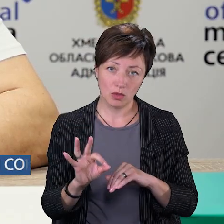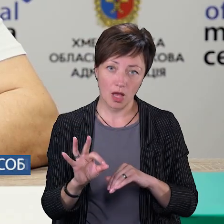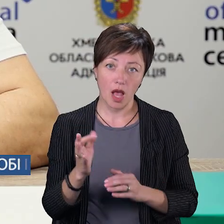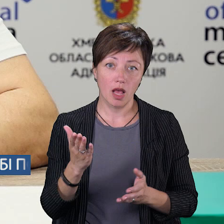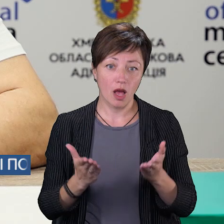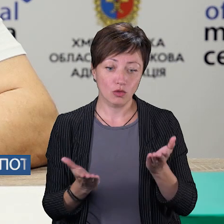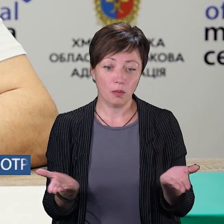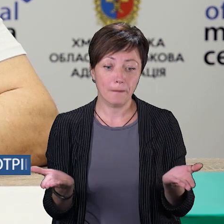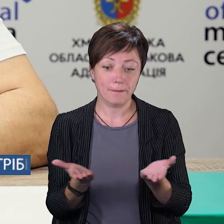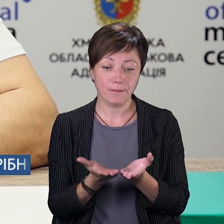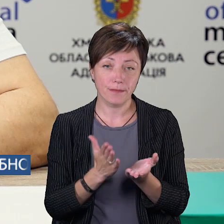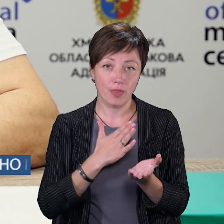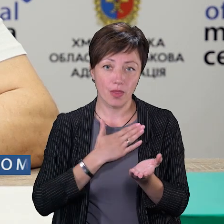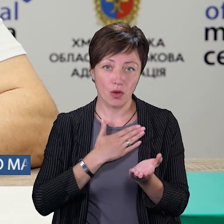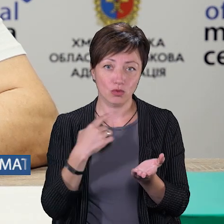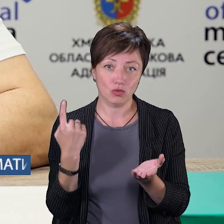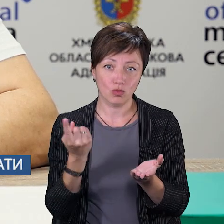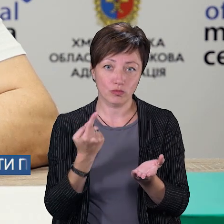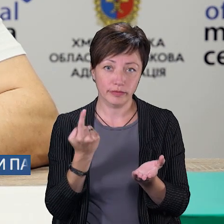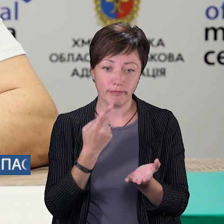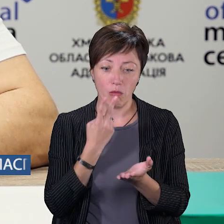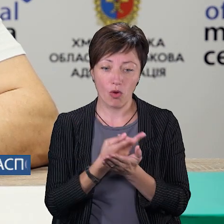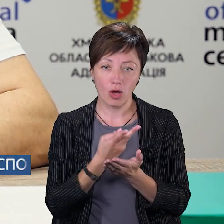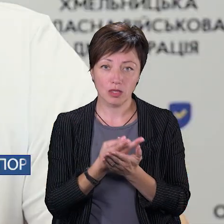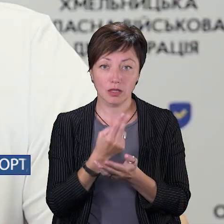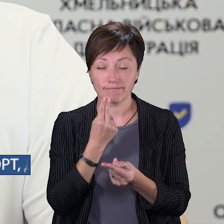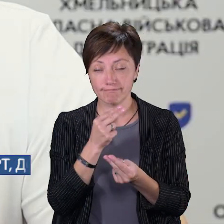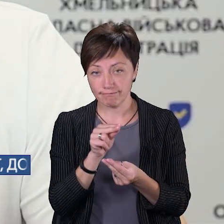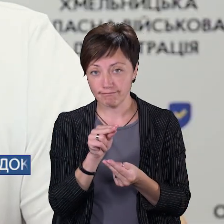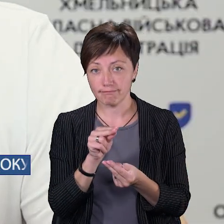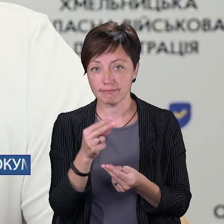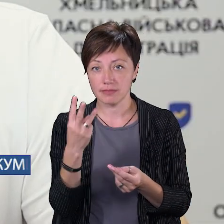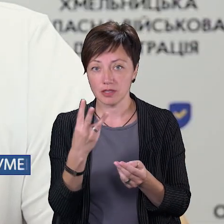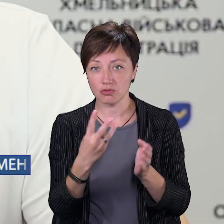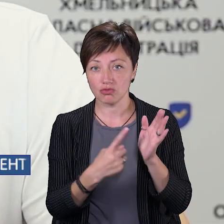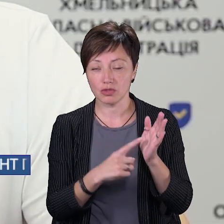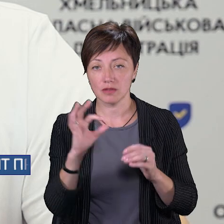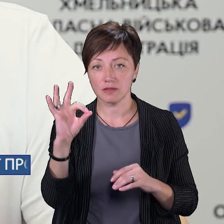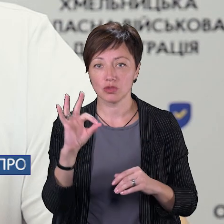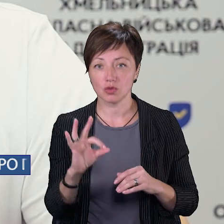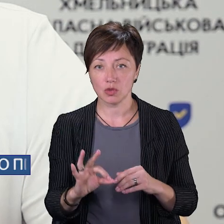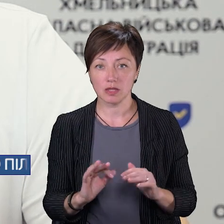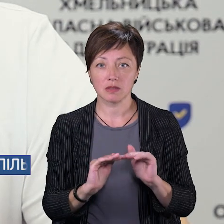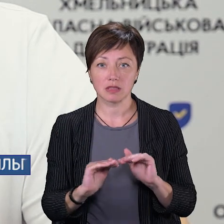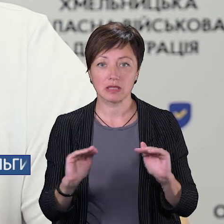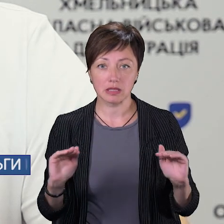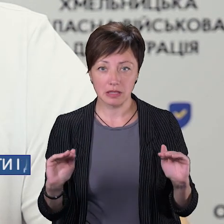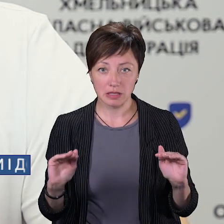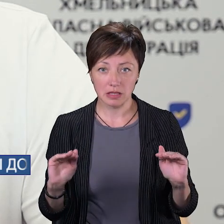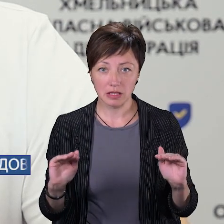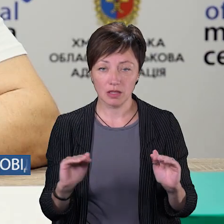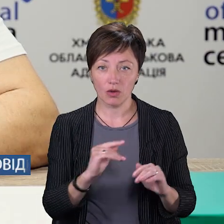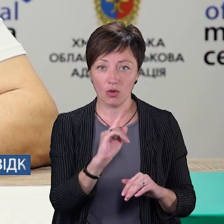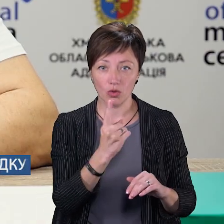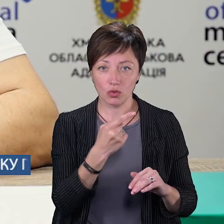Якщо порівняти і нашу область, як йде щеплення, то показники дещо кращі. 36 відсотків – це діти від 1 до 6